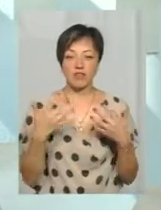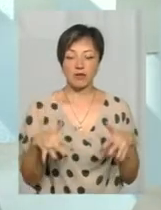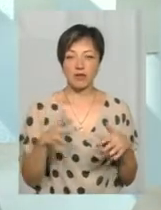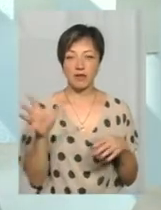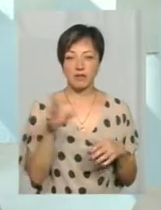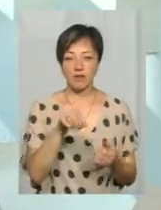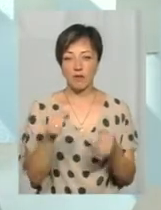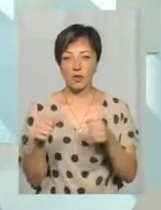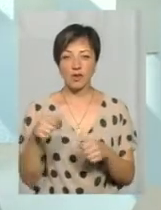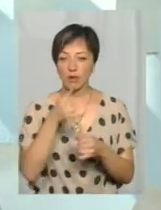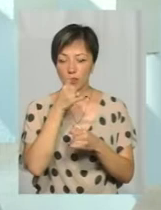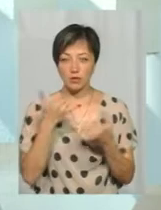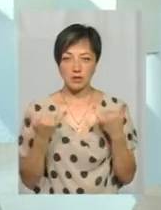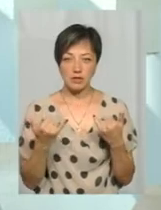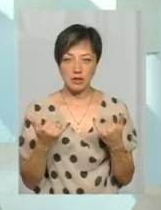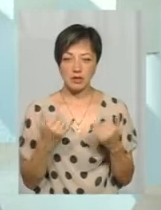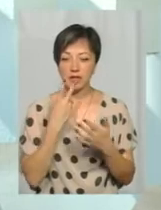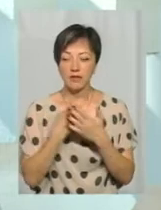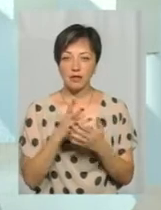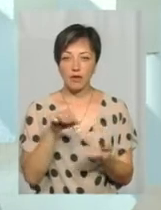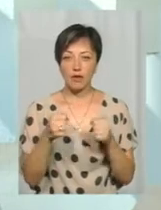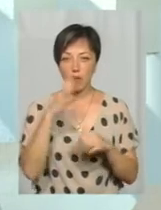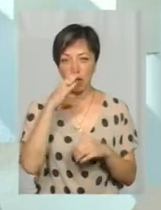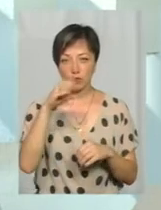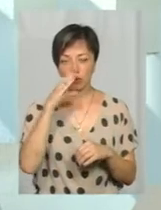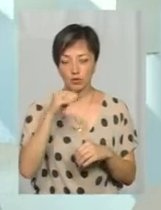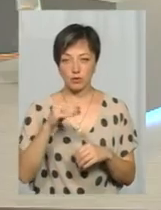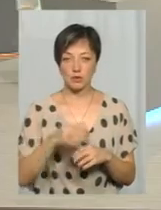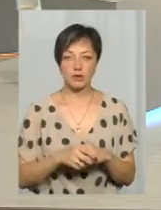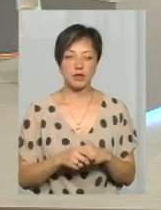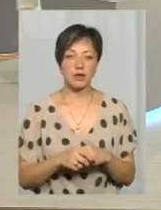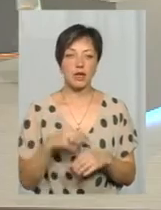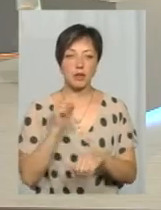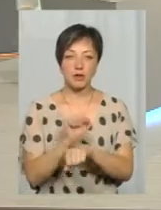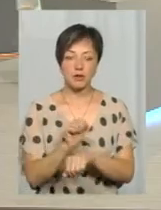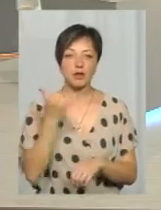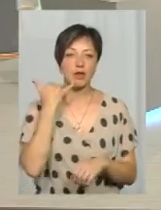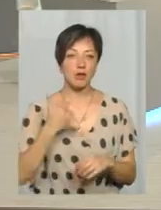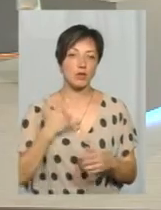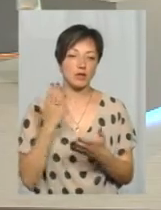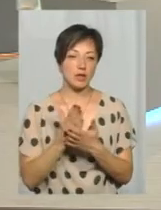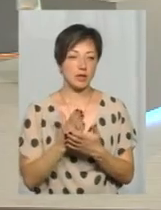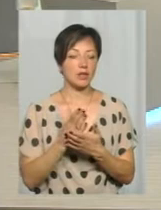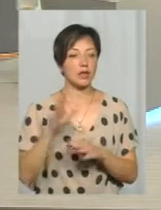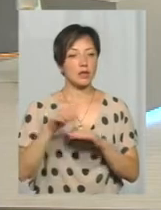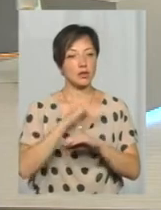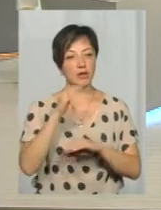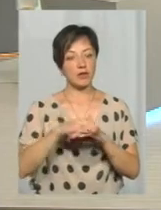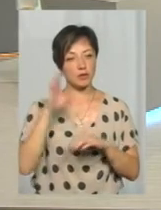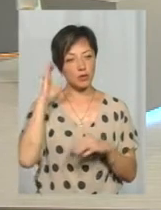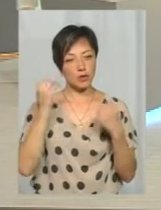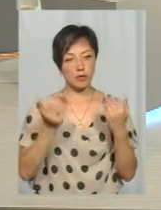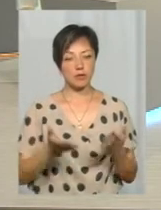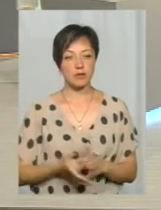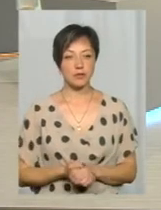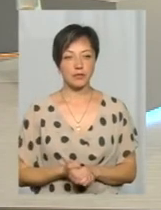можемо на даному етапі дивитися тільки на водіїв маршрутних транспортних засобів. Я вас призупиню, по маємо телефонний дзвінок. Добрий вечір, слухаємо